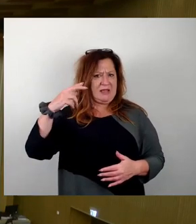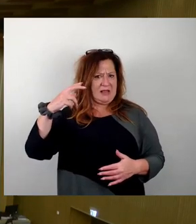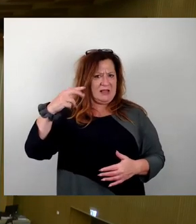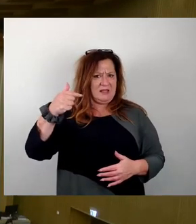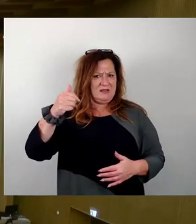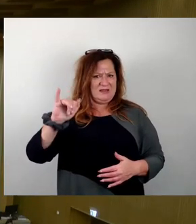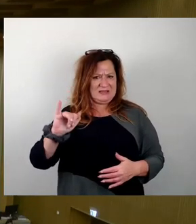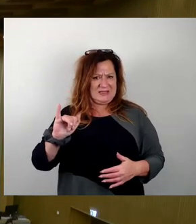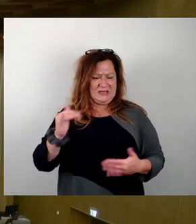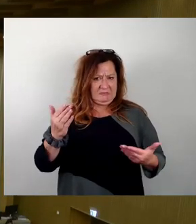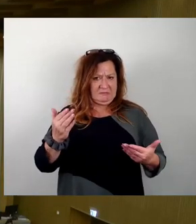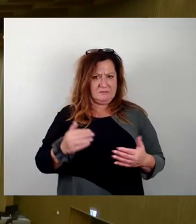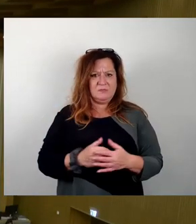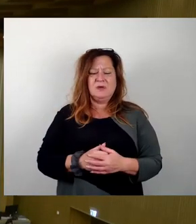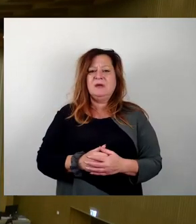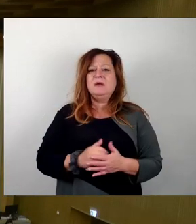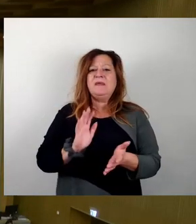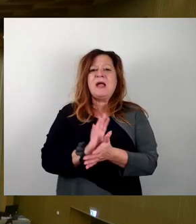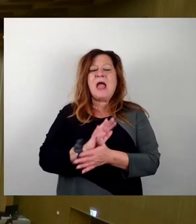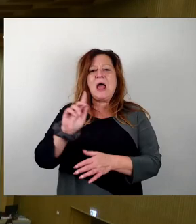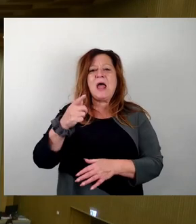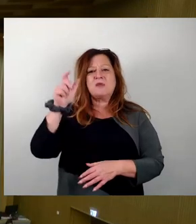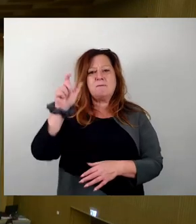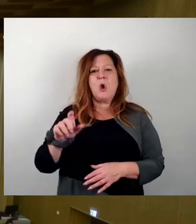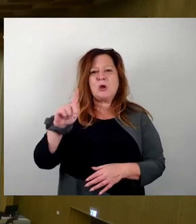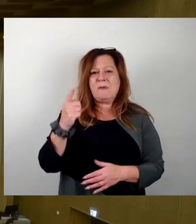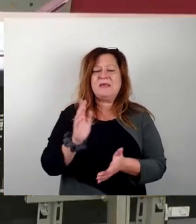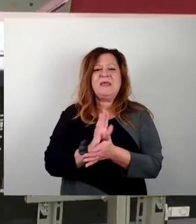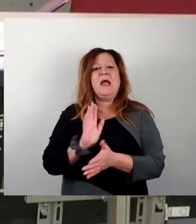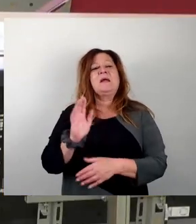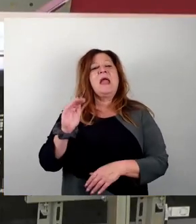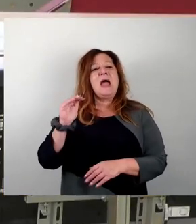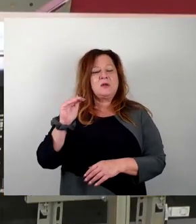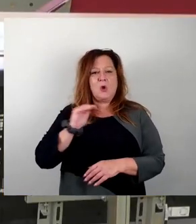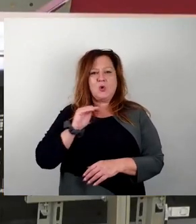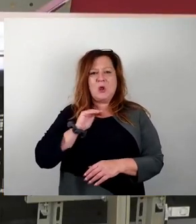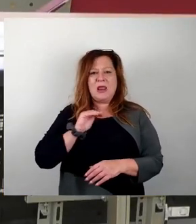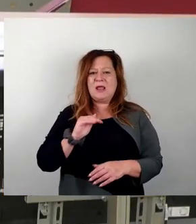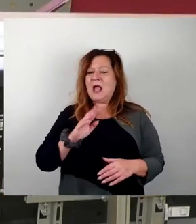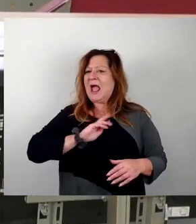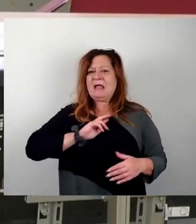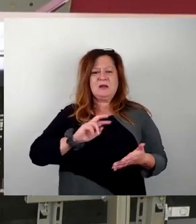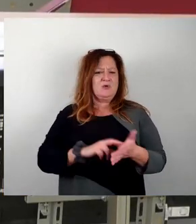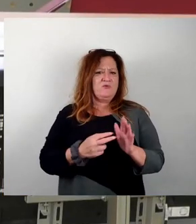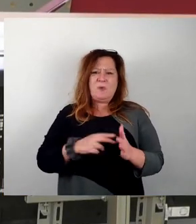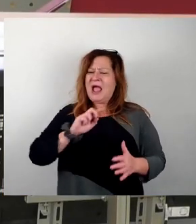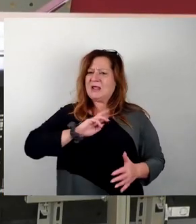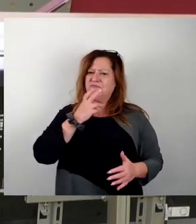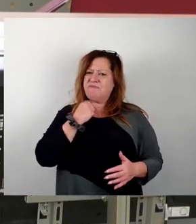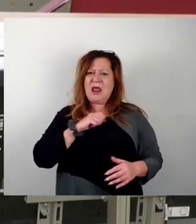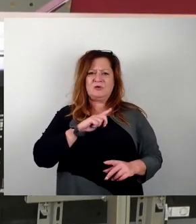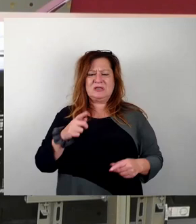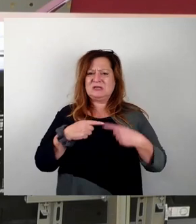Sehr geehrter Herr Bürgermeister, sehr geehrter Herr Kliegen, ich hatte mich nicht darauf vorbereitet und wollte hier wirklich auch nicht reden, weil ich davon auch nichts